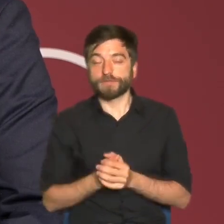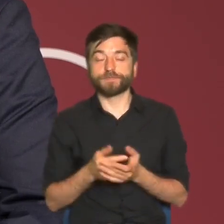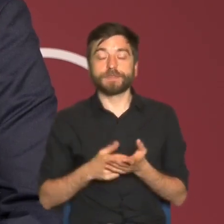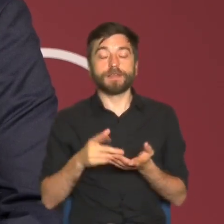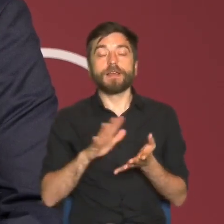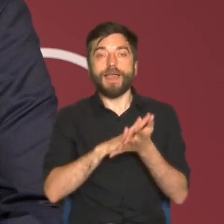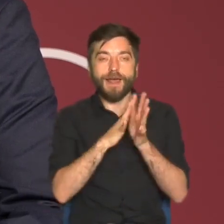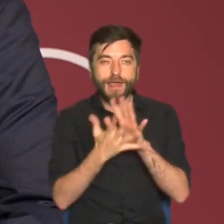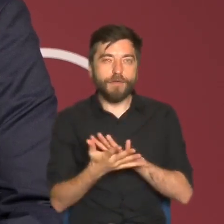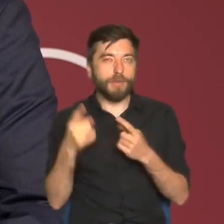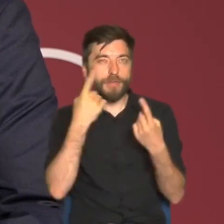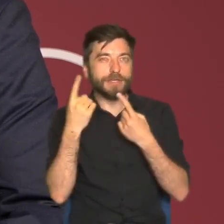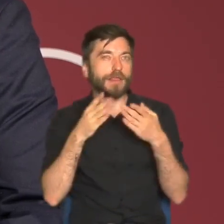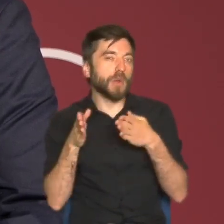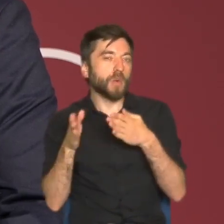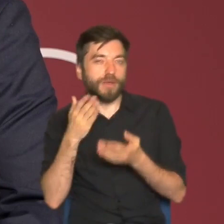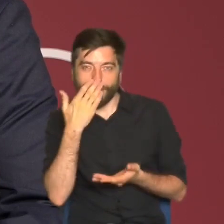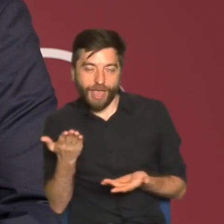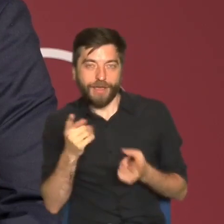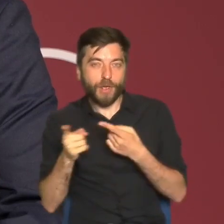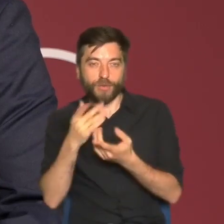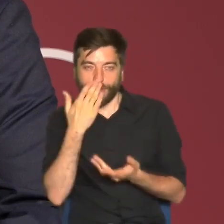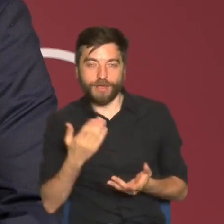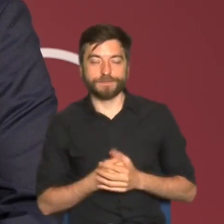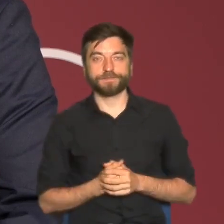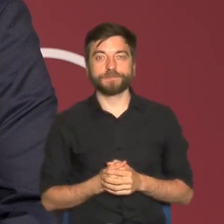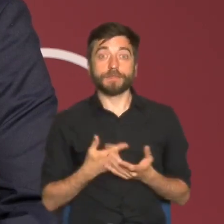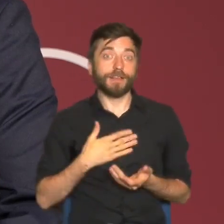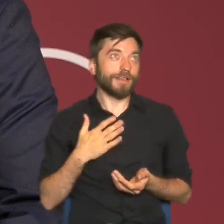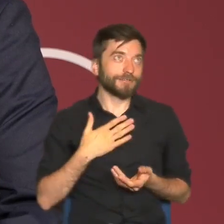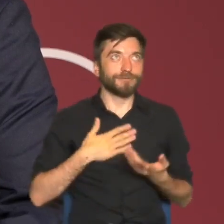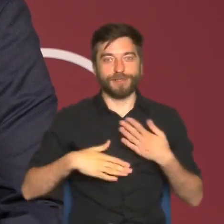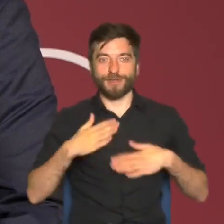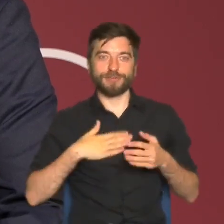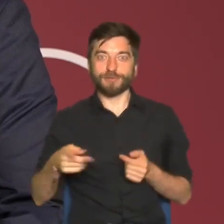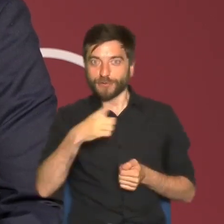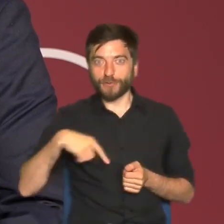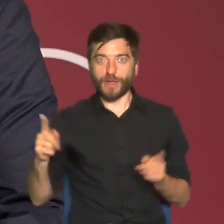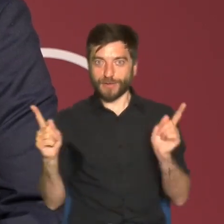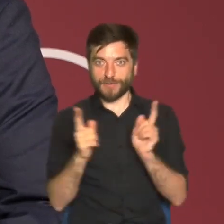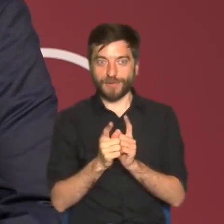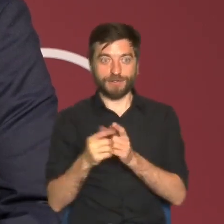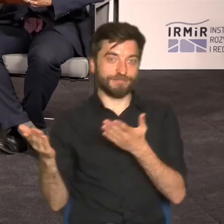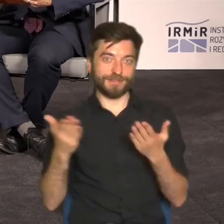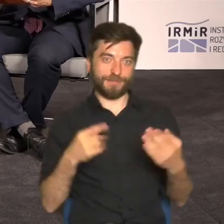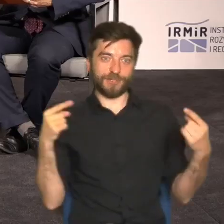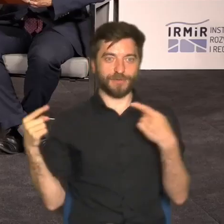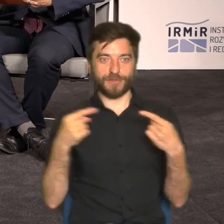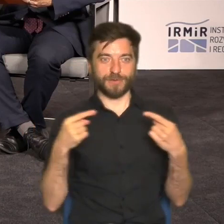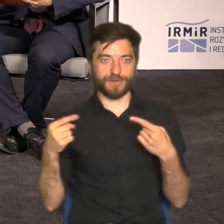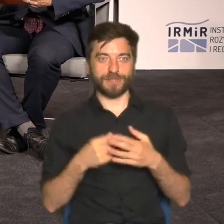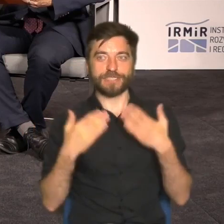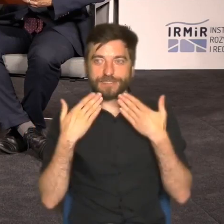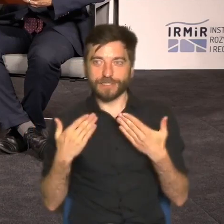reformą. Także bardzo się cieszę, że mamy możliwość tutaj się spotkać i porozmawiać i zapraszam do dyskusji. Także